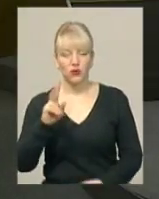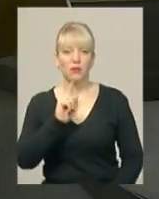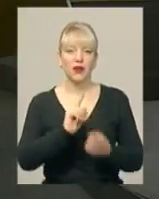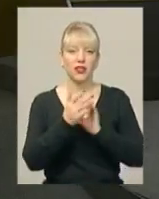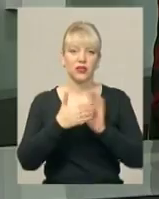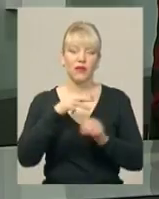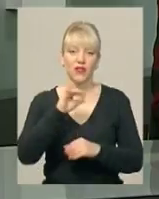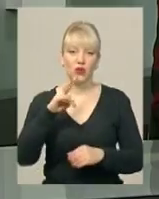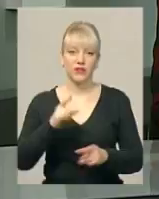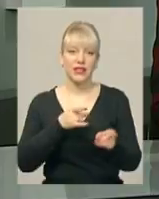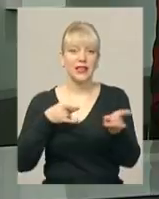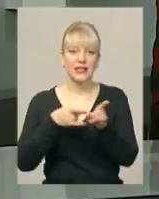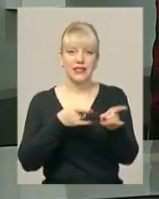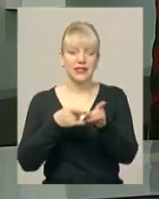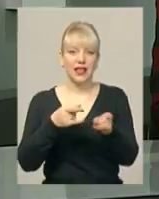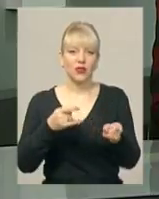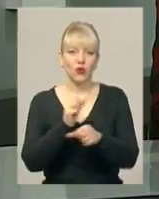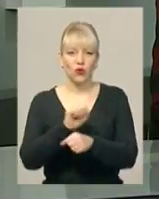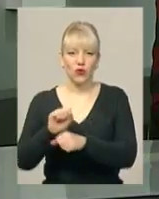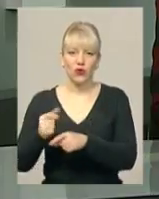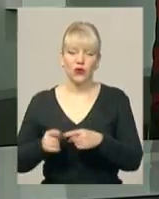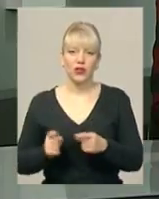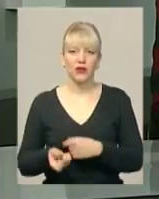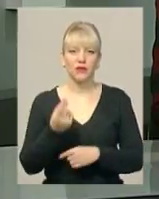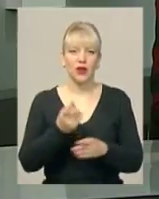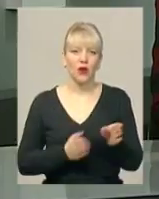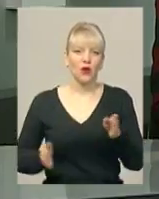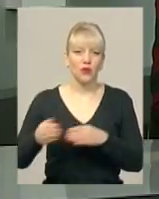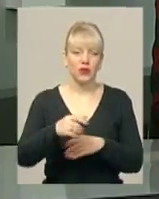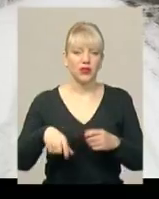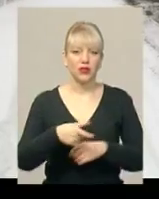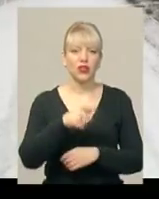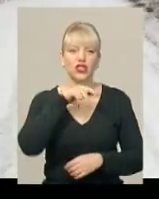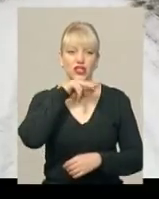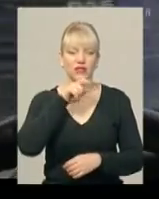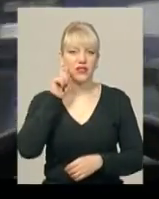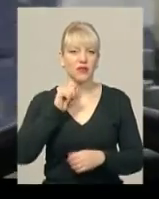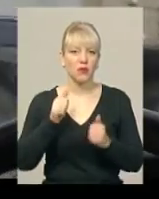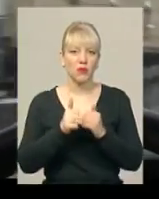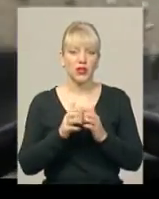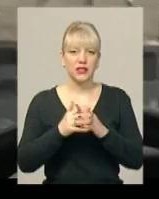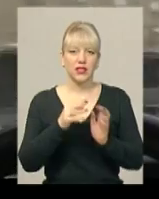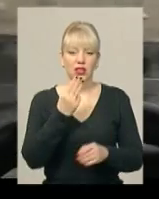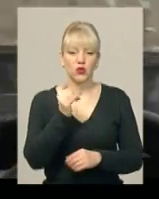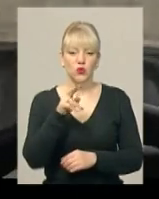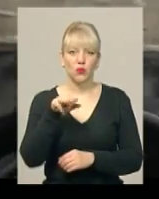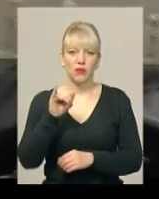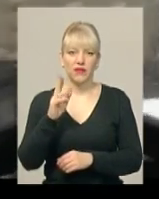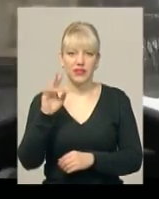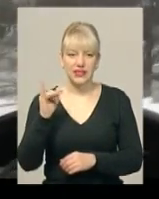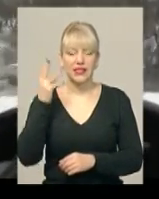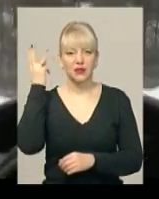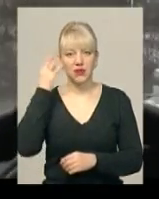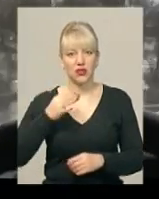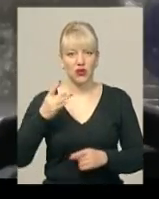Затор із 27 вантажівок вчора утворився на об'їзній дорозі Чернівці-Вінниця поблизу села Шумівці Хмельницького району. Як повідомив